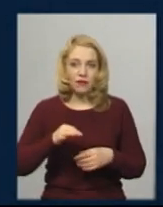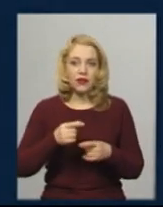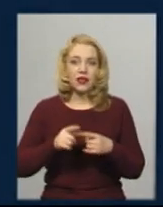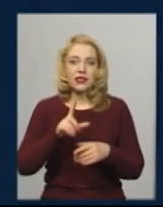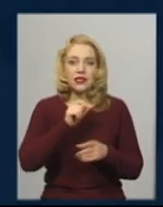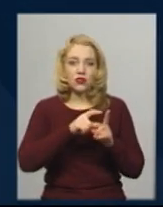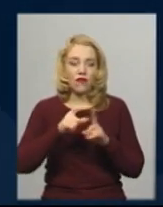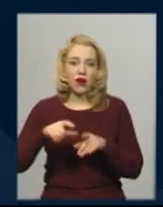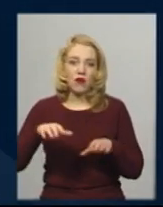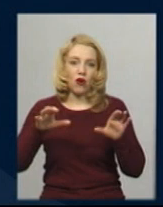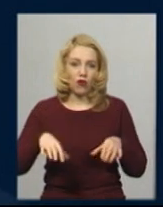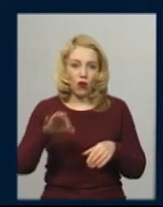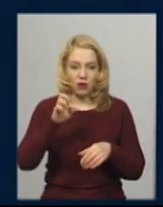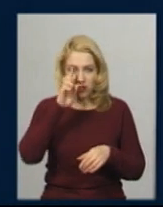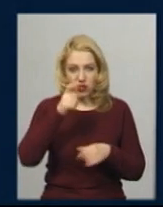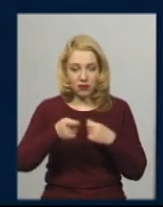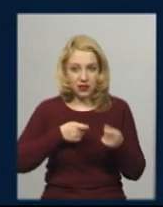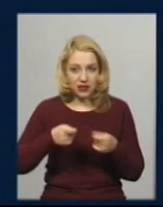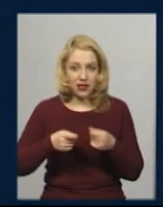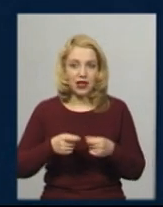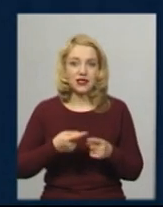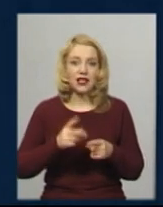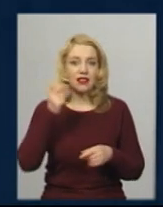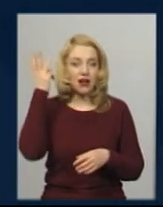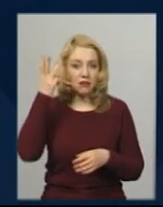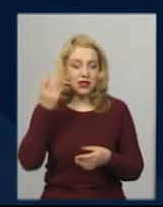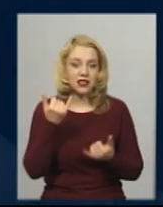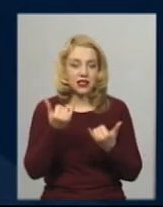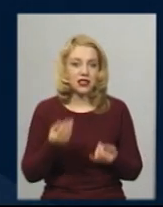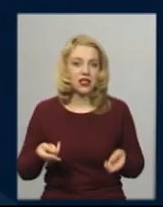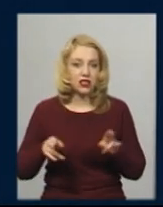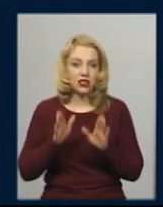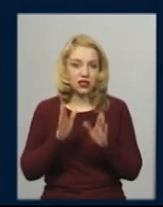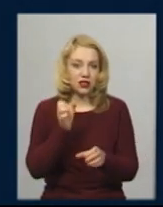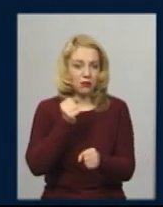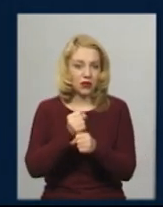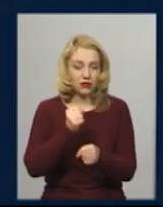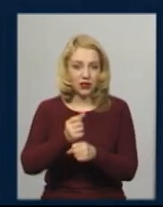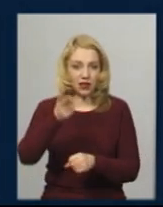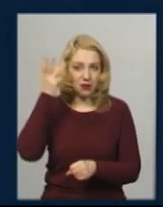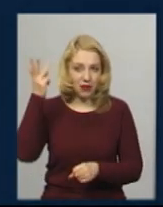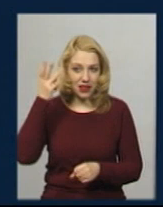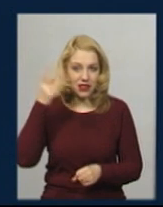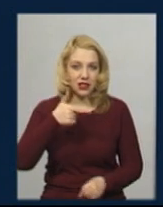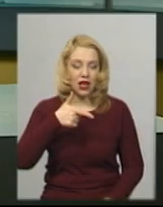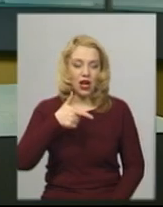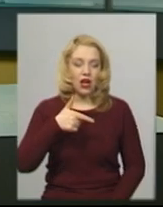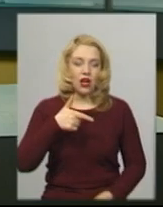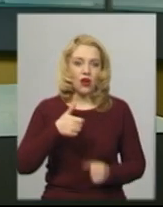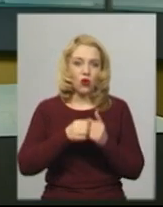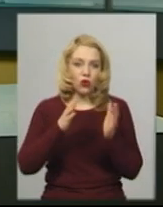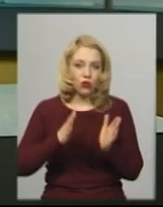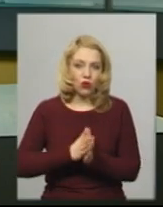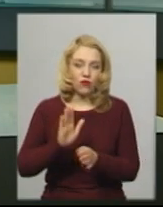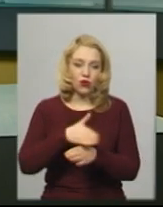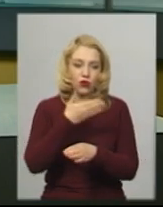облдержадміністрації Оксани Ситницької, на Хмельниччині наразі залишається працювати лише Хмельницький гуртово-розрібний овочевий